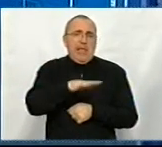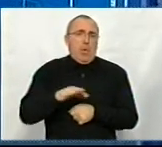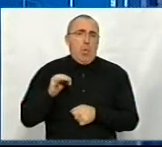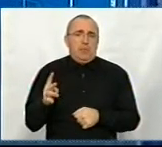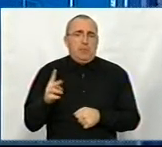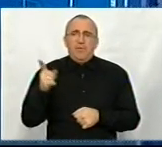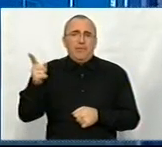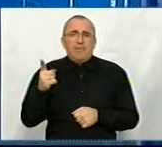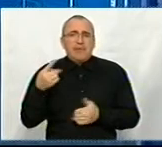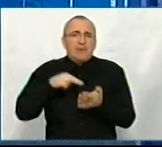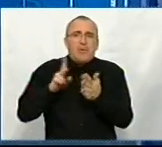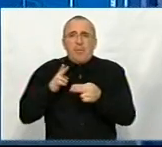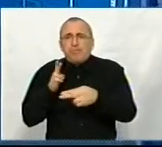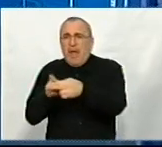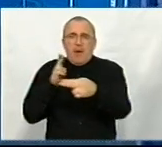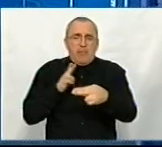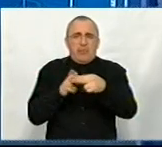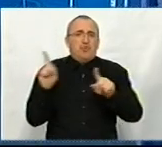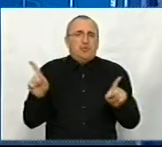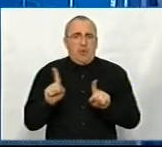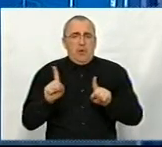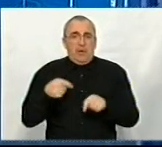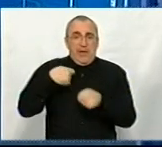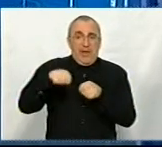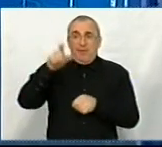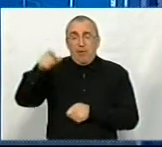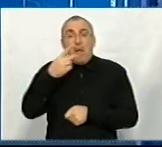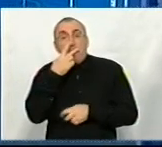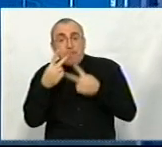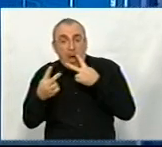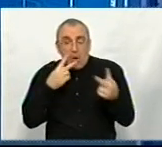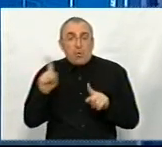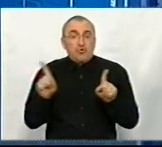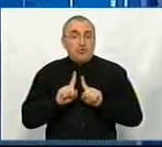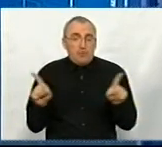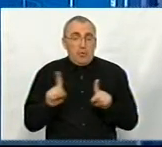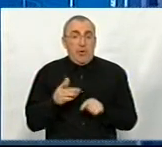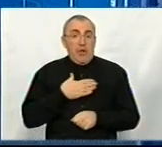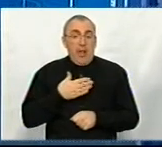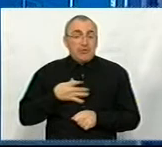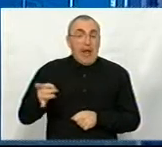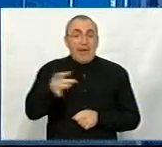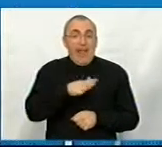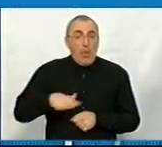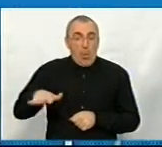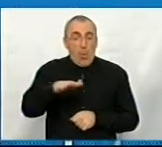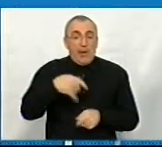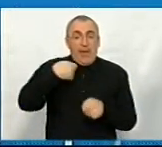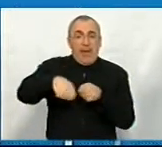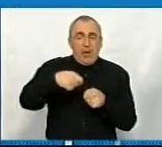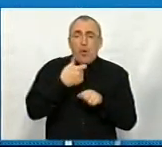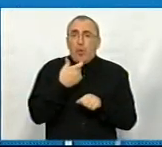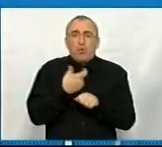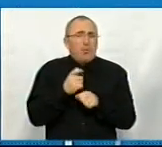Щоб йому не ставили ніяких перепонів, щоб інвестори бачили, що в нашому регіоні інвестувати